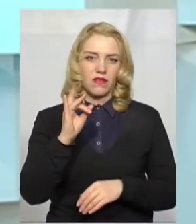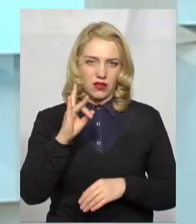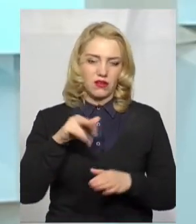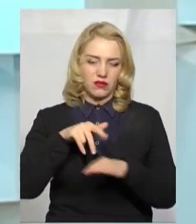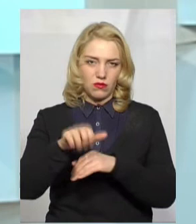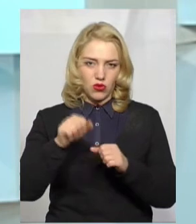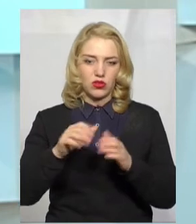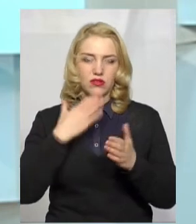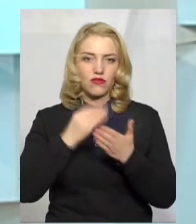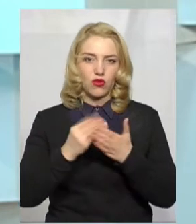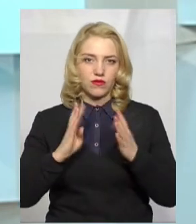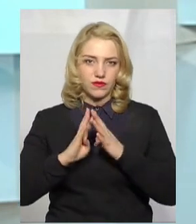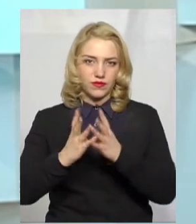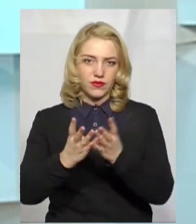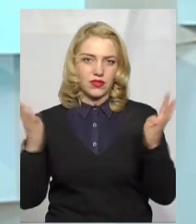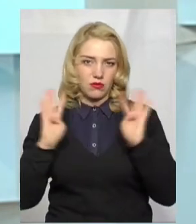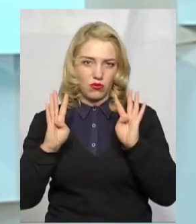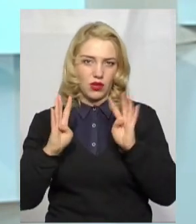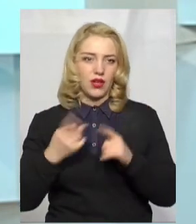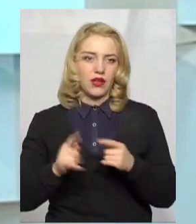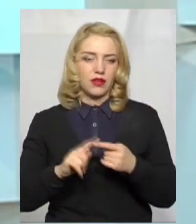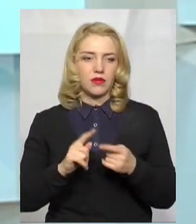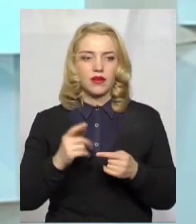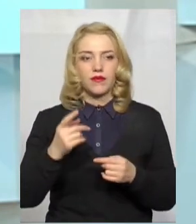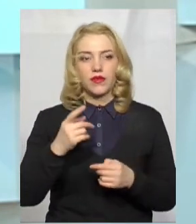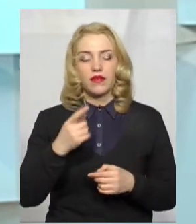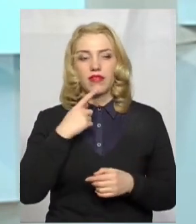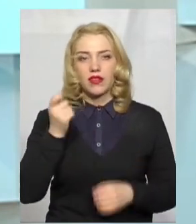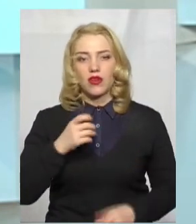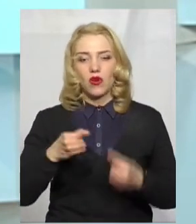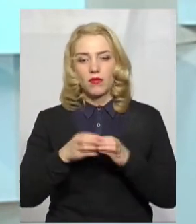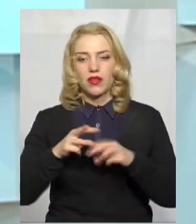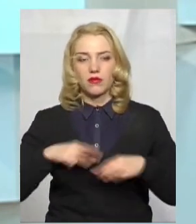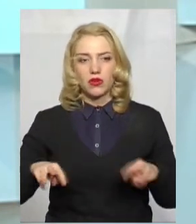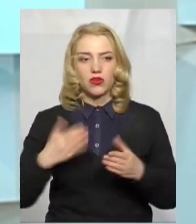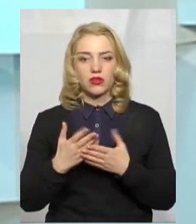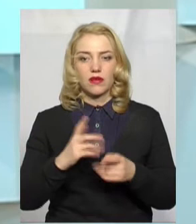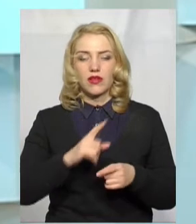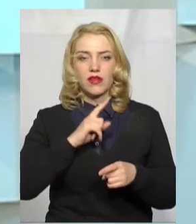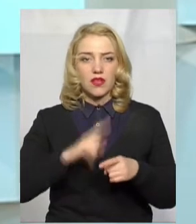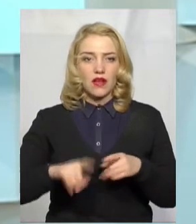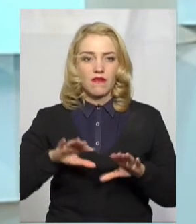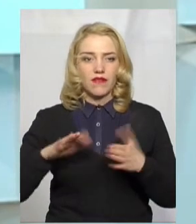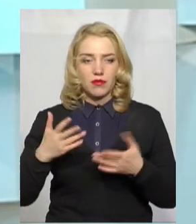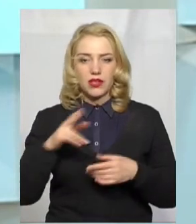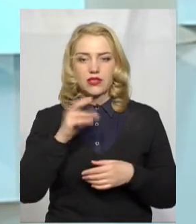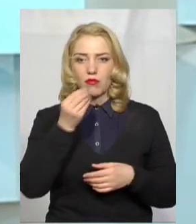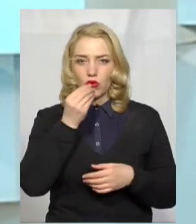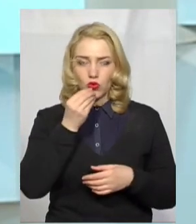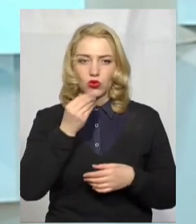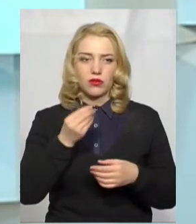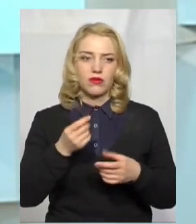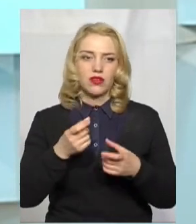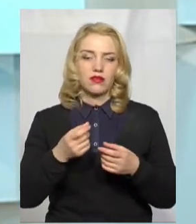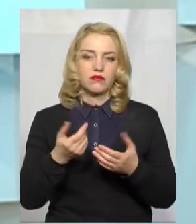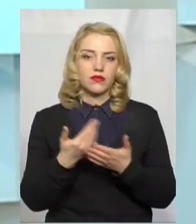зараз зміни, буквально неділю Кабінет Міністрів прийняв, що в невідкладних випадках за продуктами харчування, наприклад,